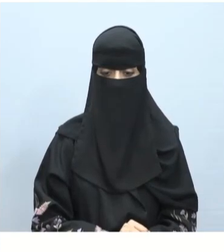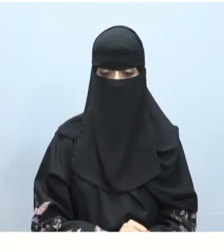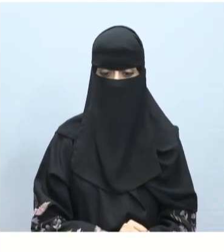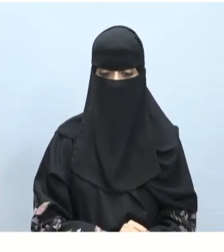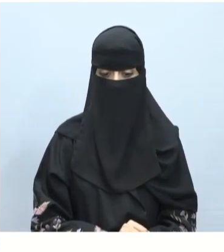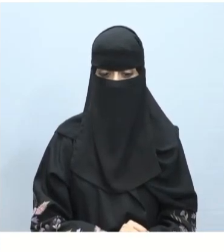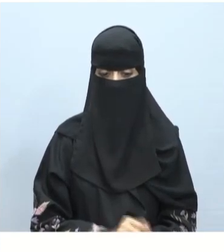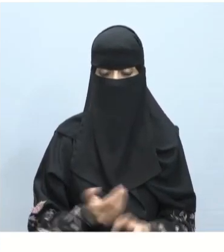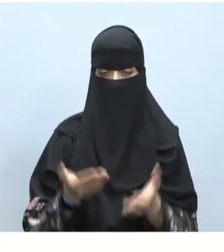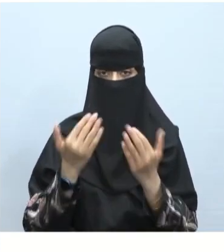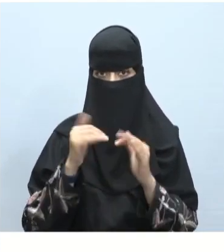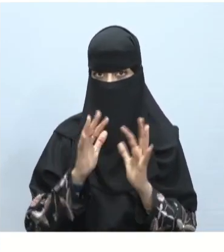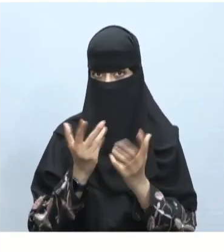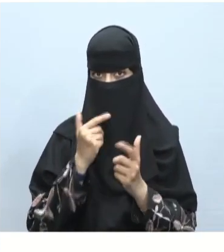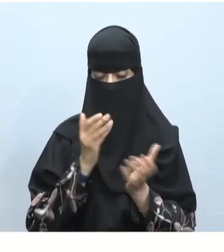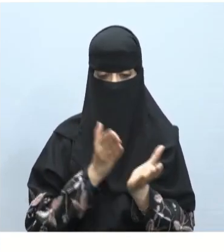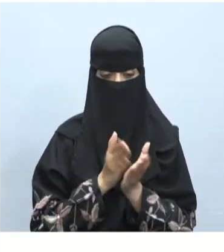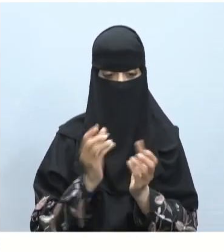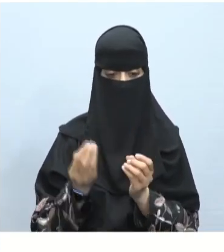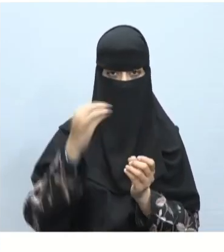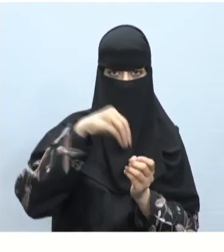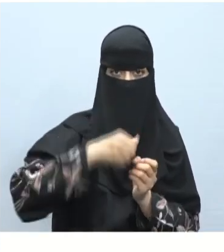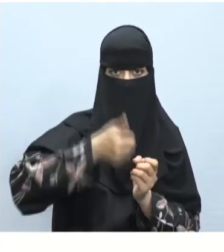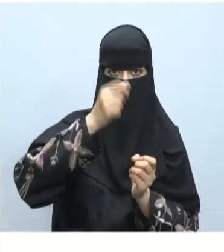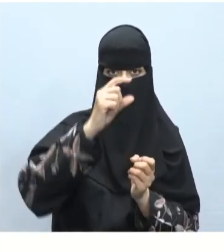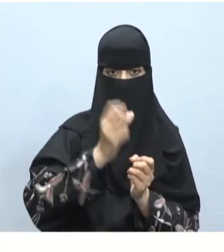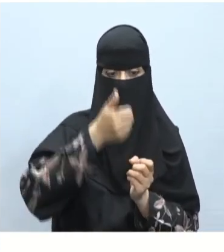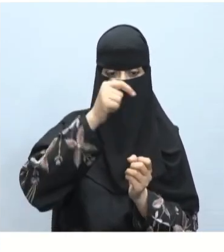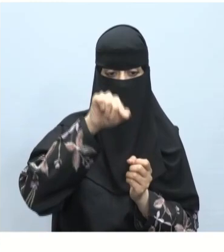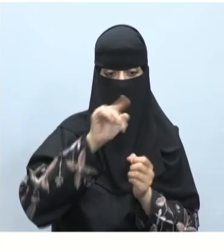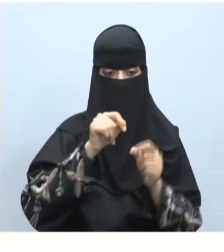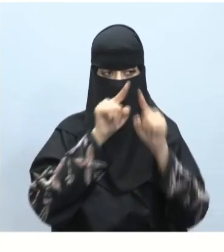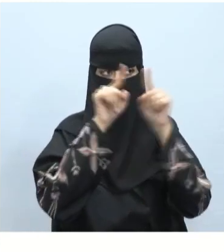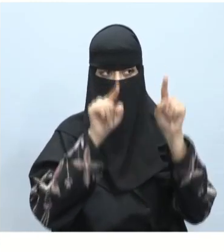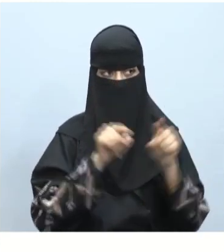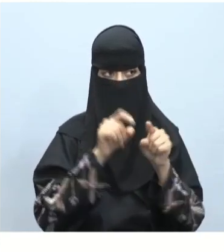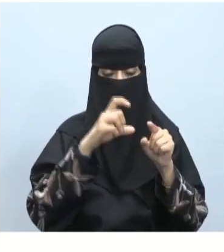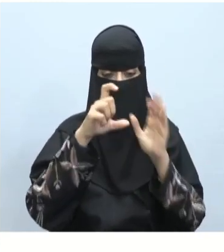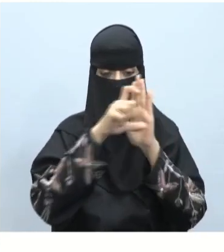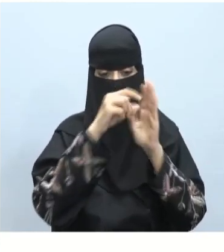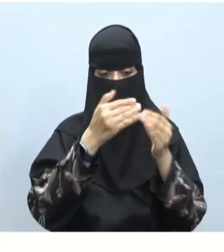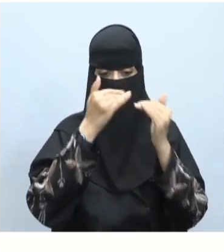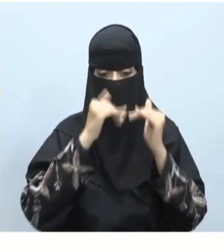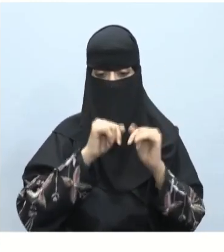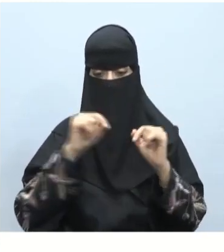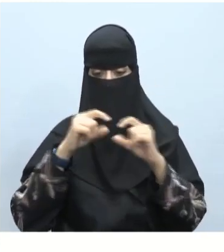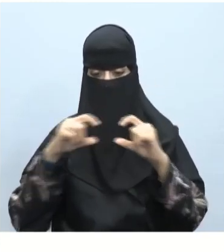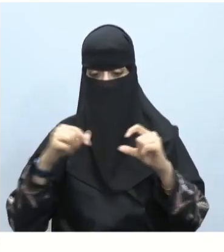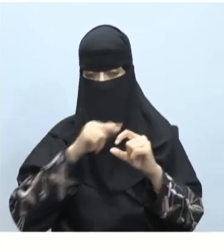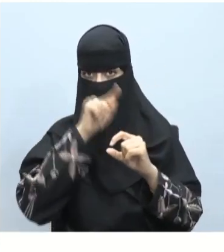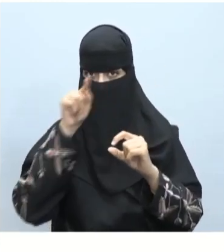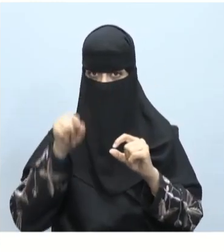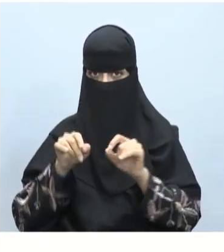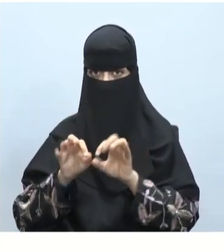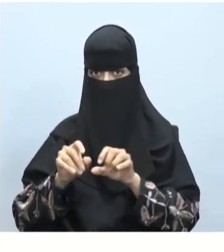مربعات النصوص من علامة التبويب إدراج قمنا بتحديد مربع نص بالضغط على مربع نص سيتم